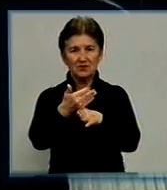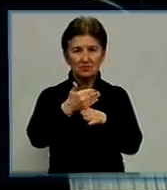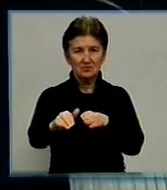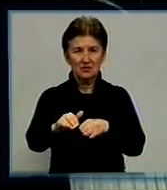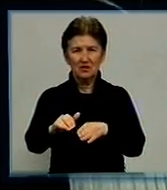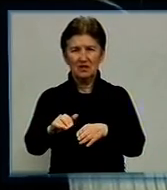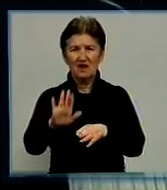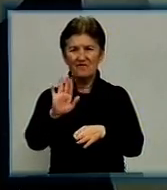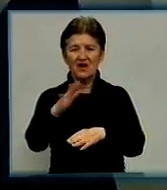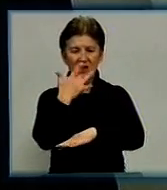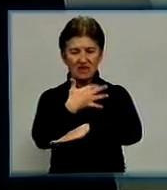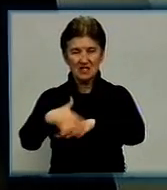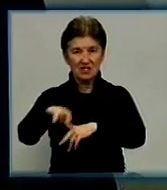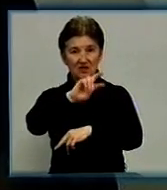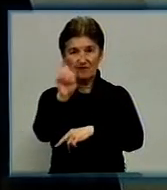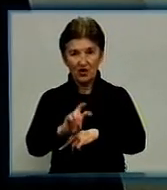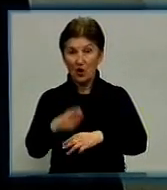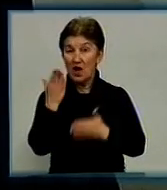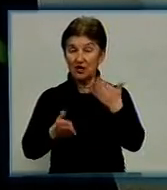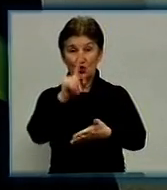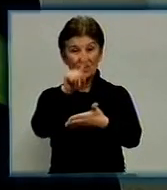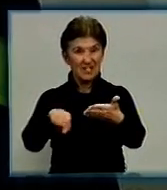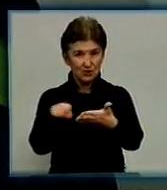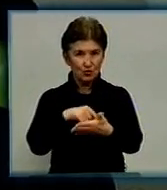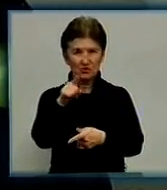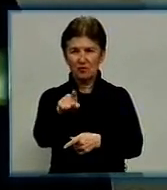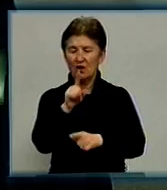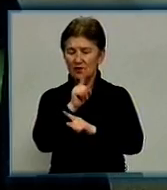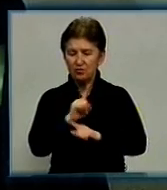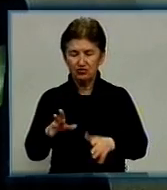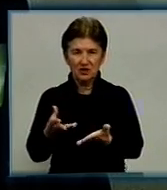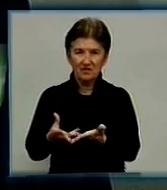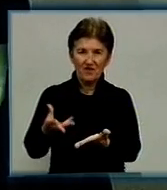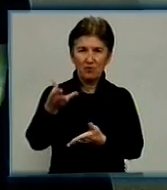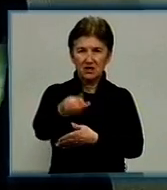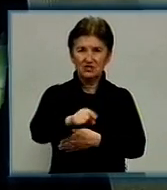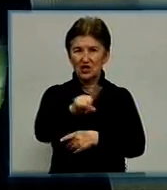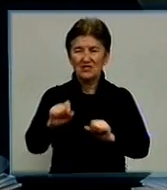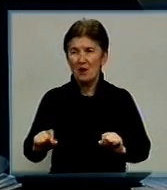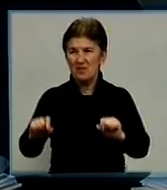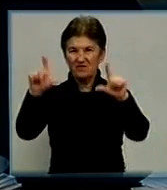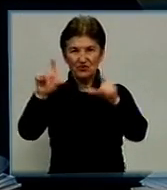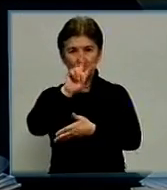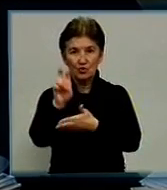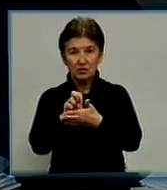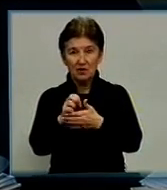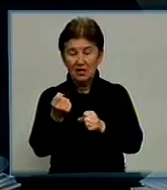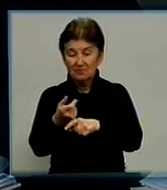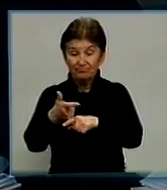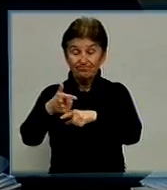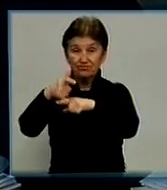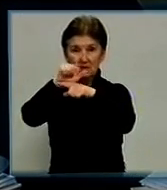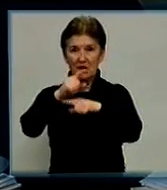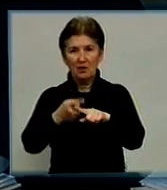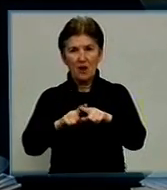іноземній валюті. Якщо кредитний договір скасують, чоловіку не доведеться виплачувати борг, який через підвищення курсу долара зріс у кілька разів. Однак,